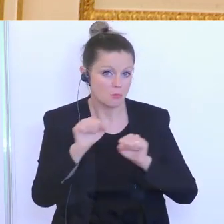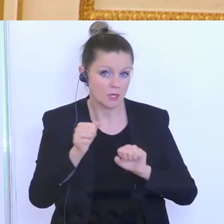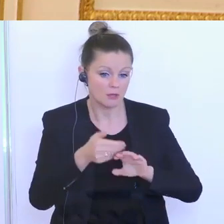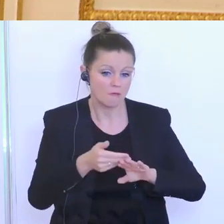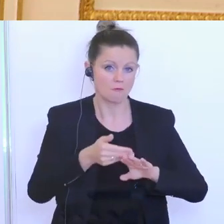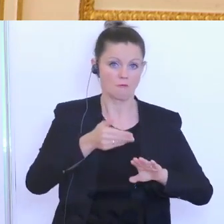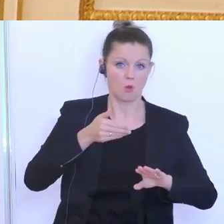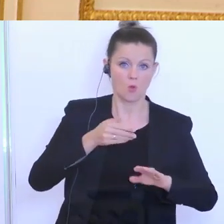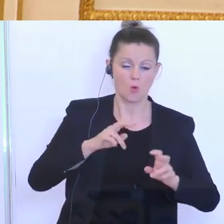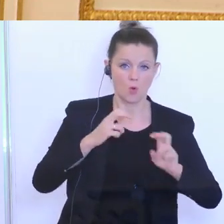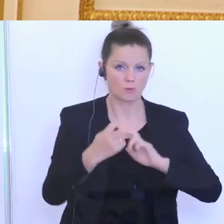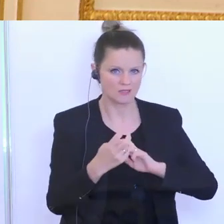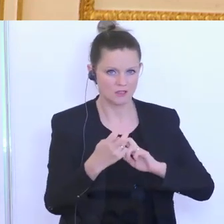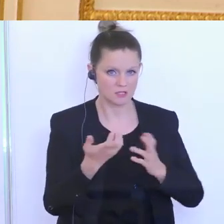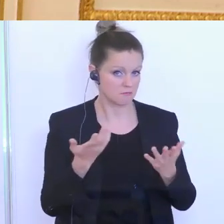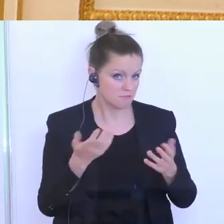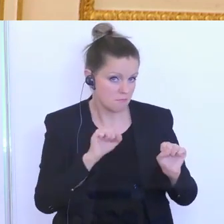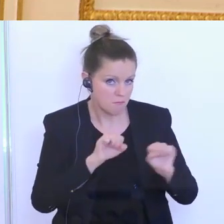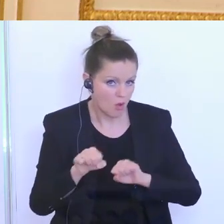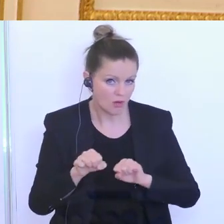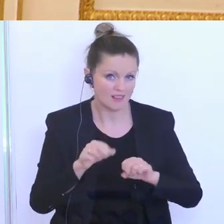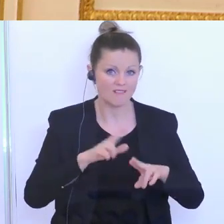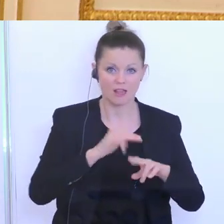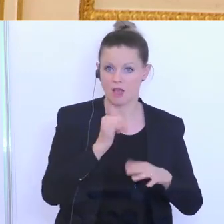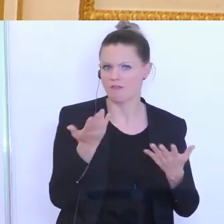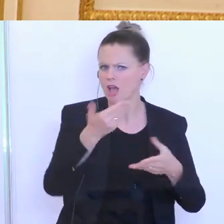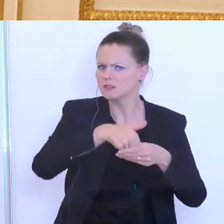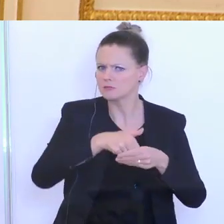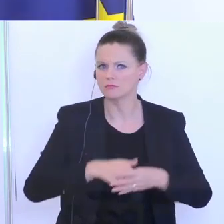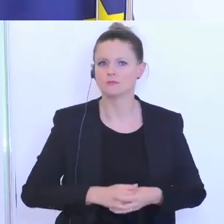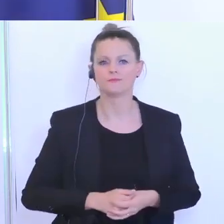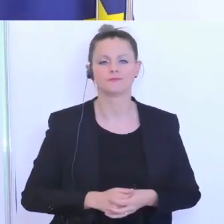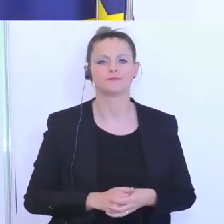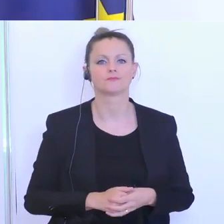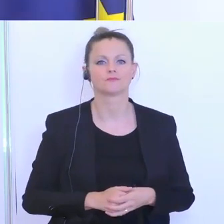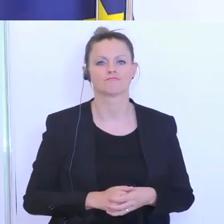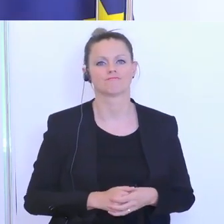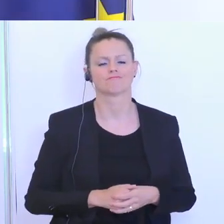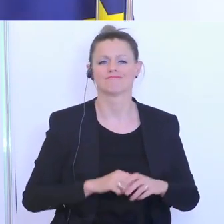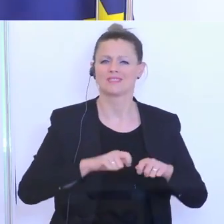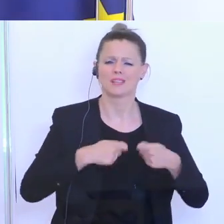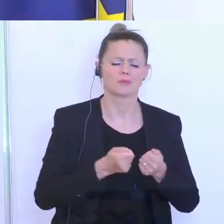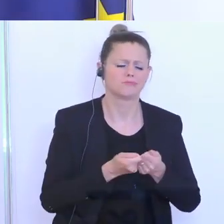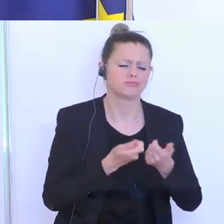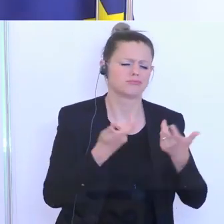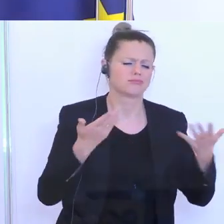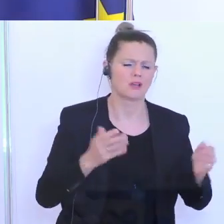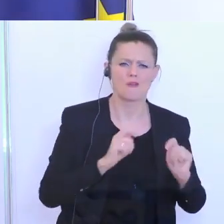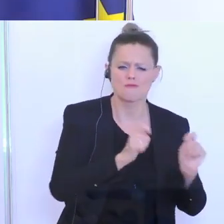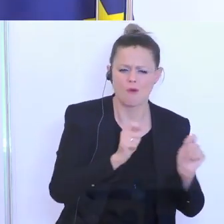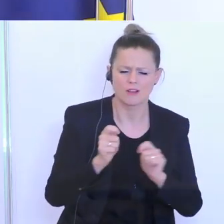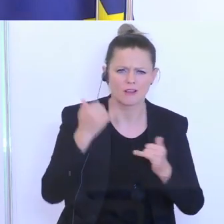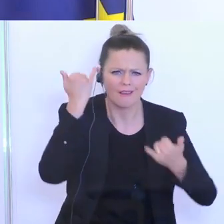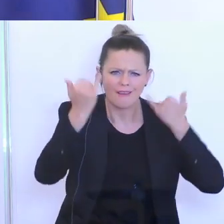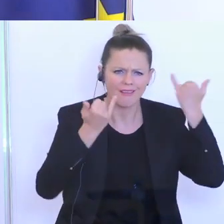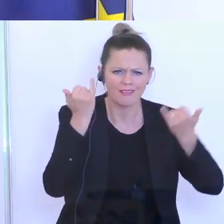rasch machen? Geht das und wenn was? Es gibt viele Vorschläge und Ideen, die zurzeit auf